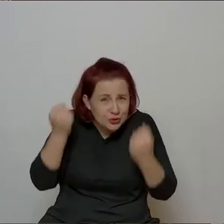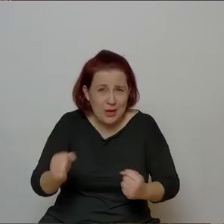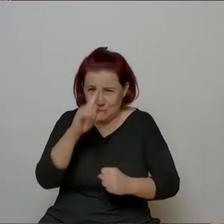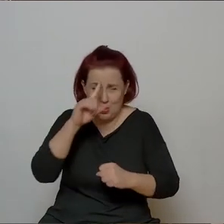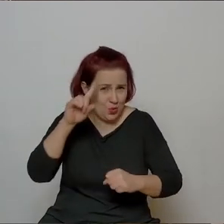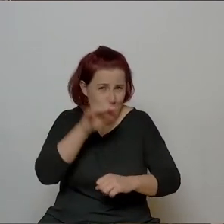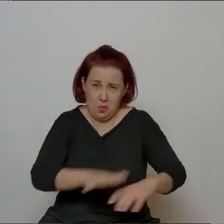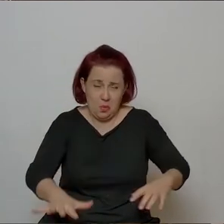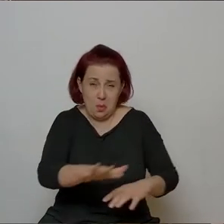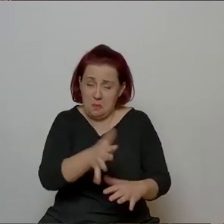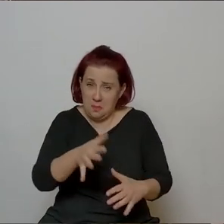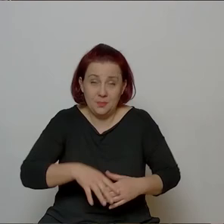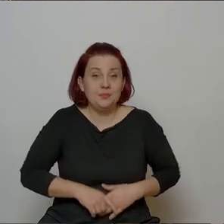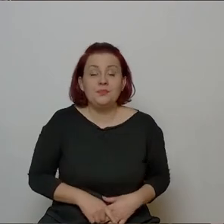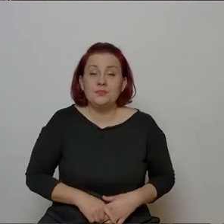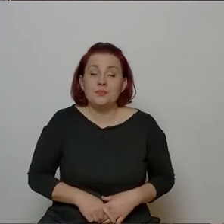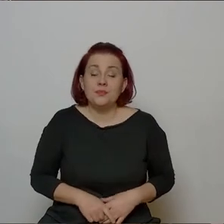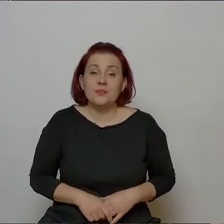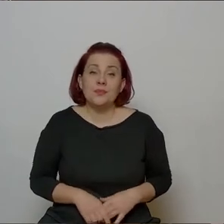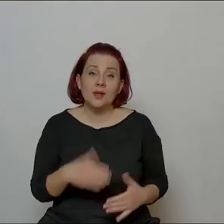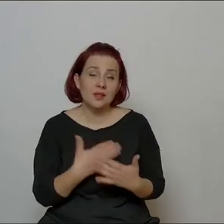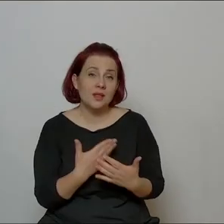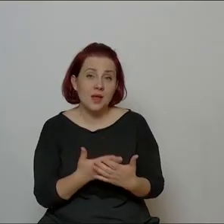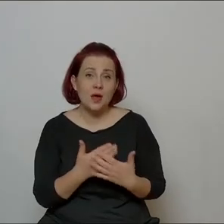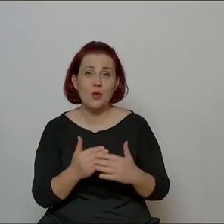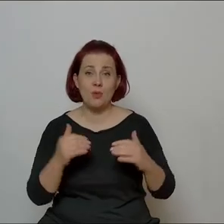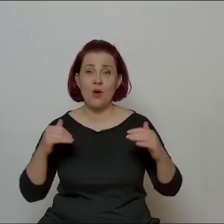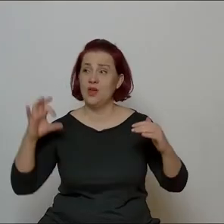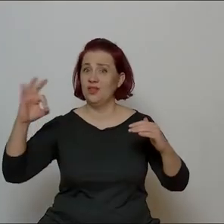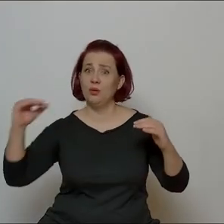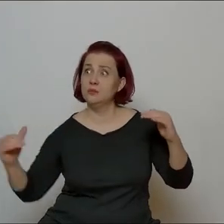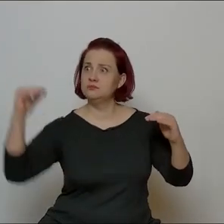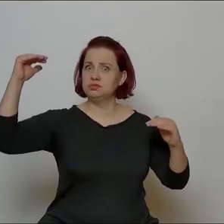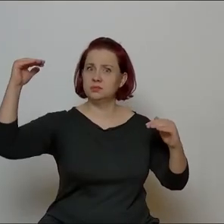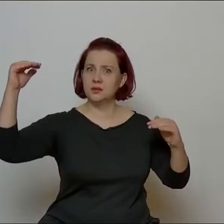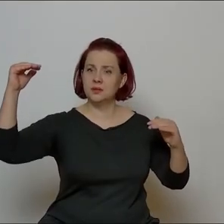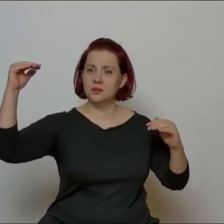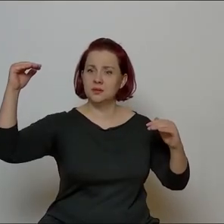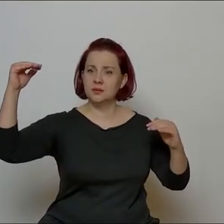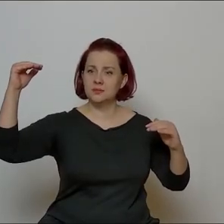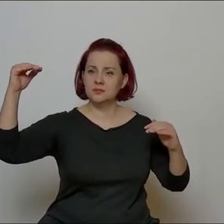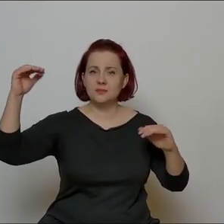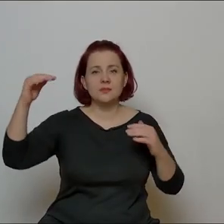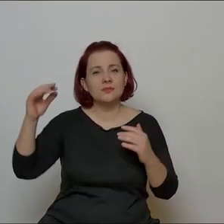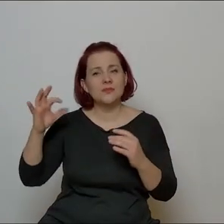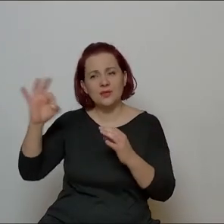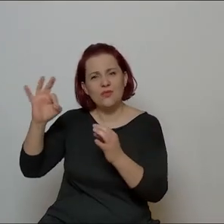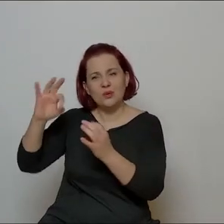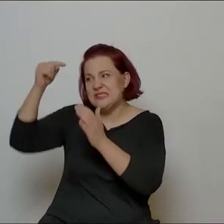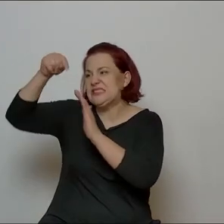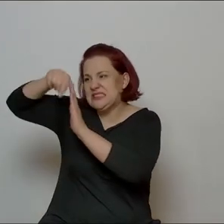pochylanie się coraz niższe nad tym dziełem muzyczno